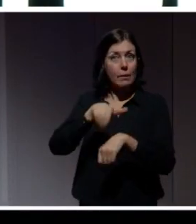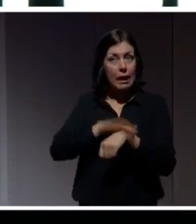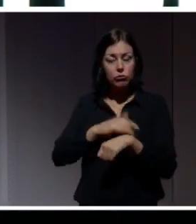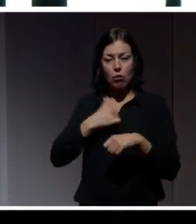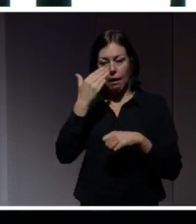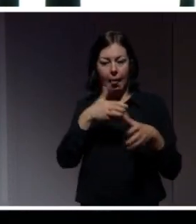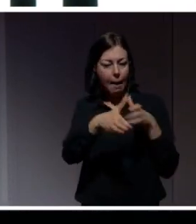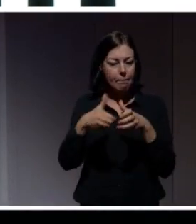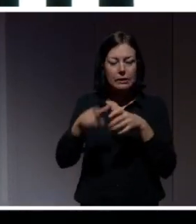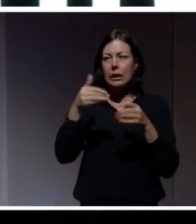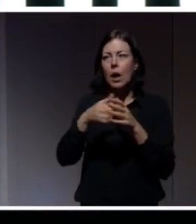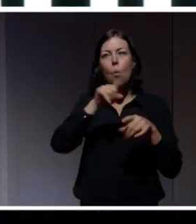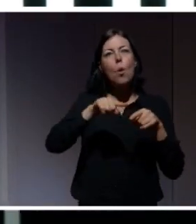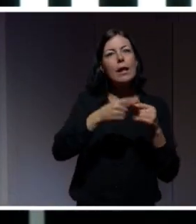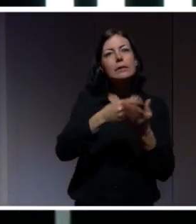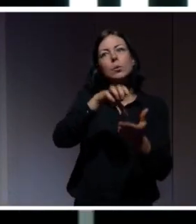vad som händer.